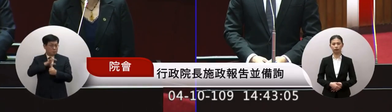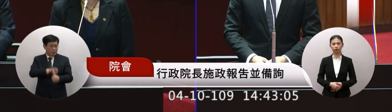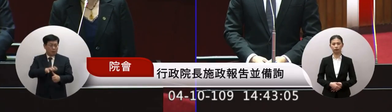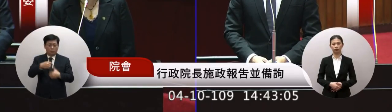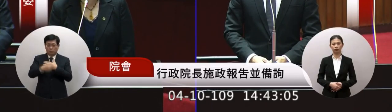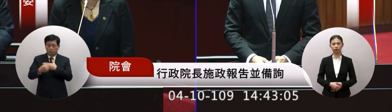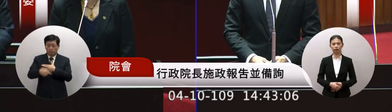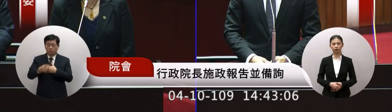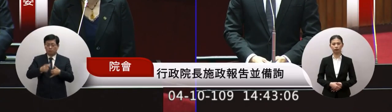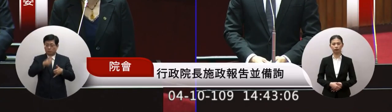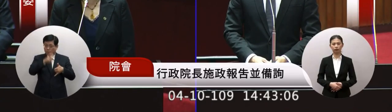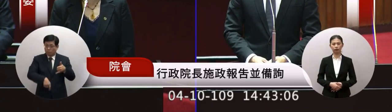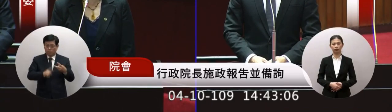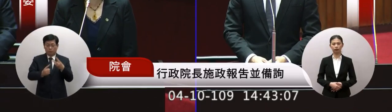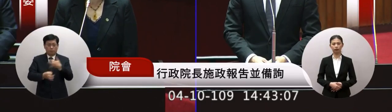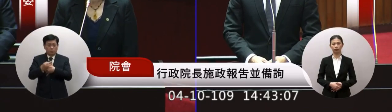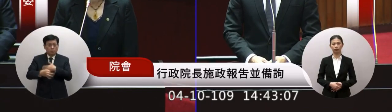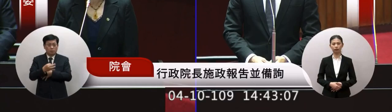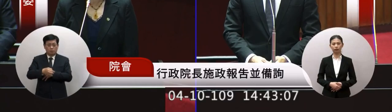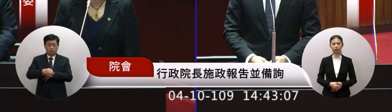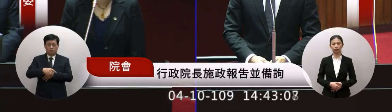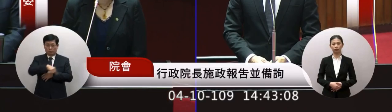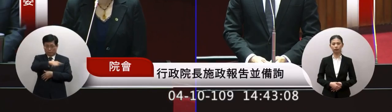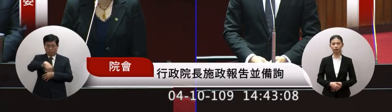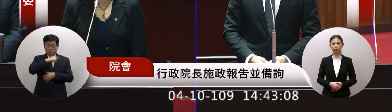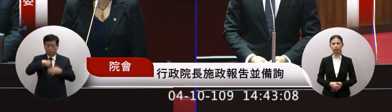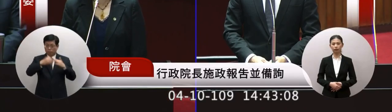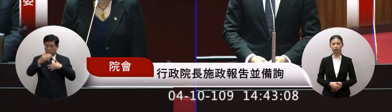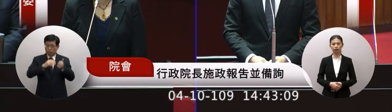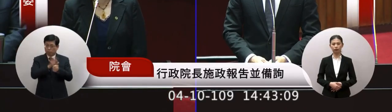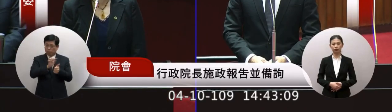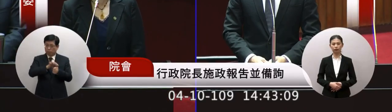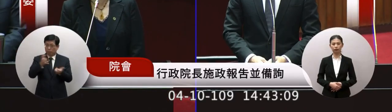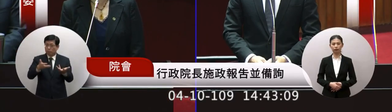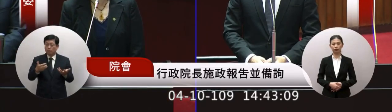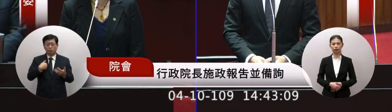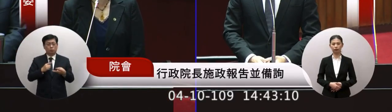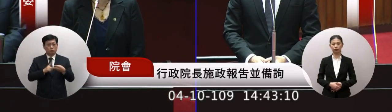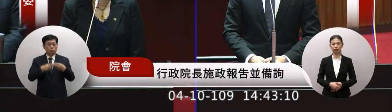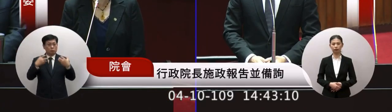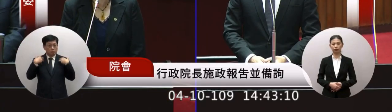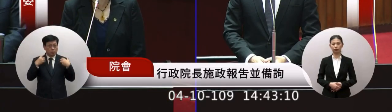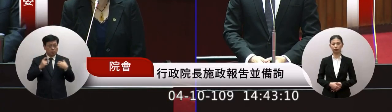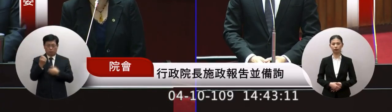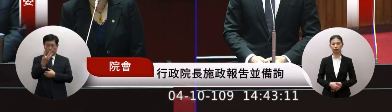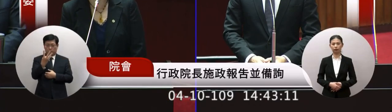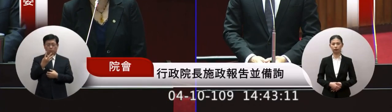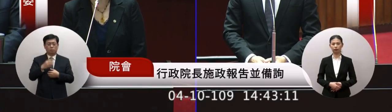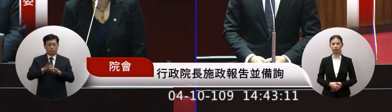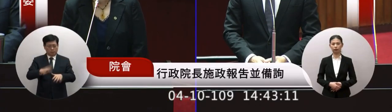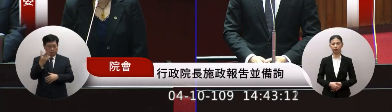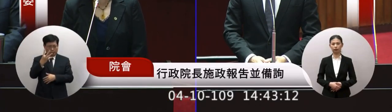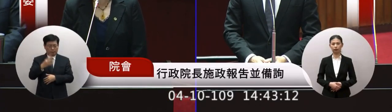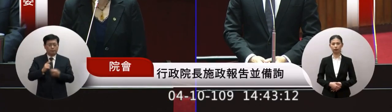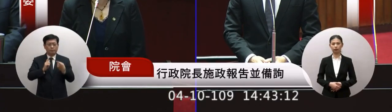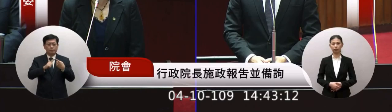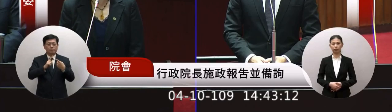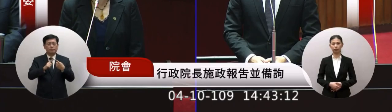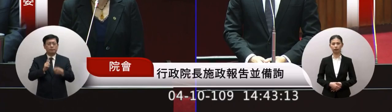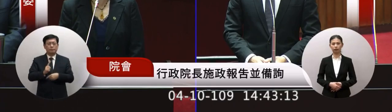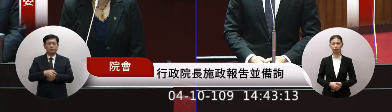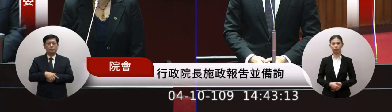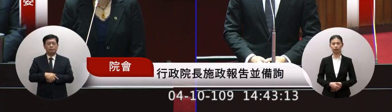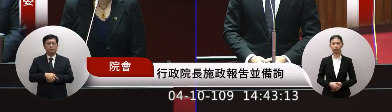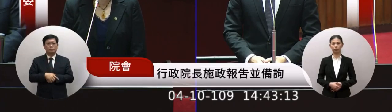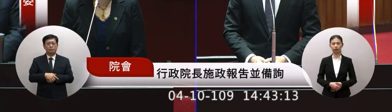這個董事長和他的家俗這中合作的這個部分我們主要是做四個部分目前第一個部分